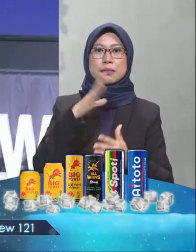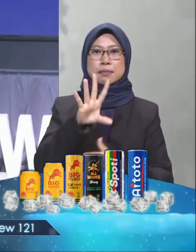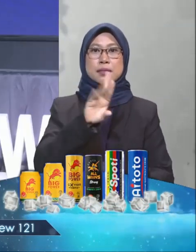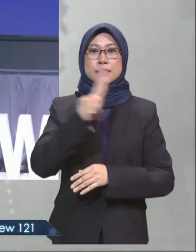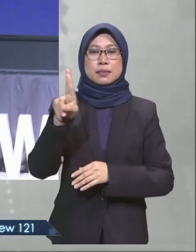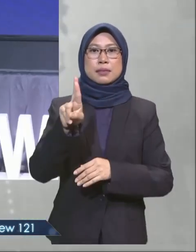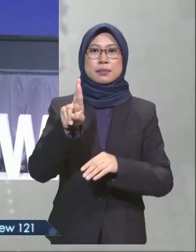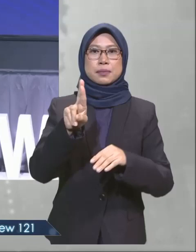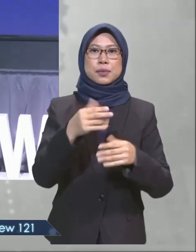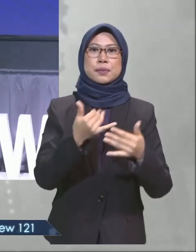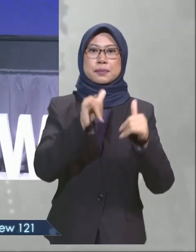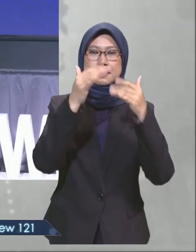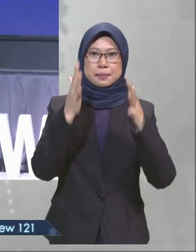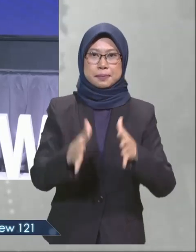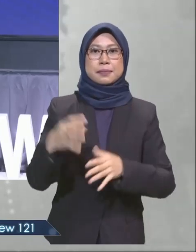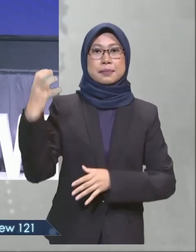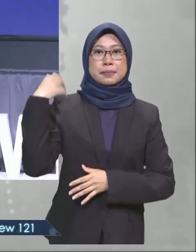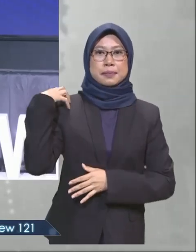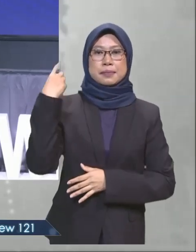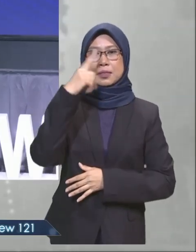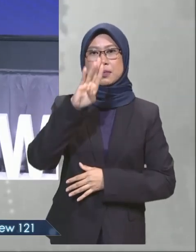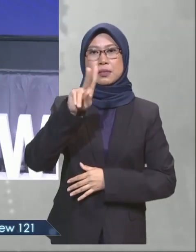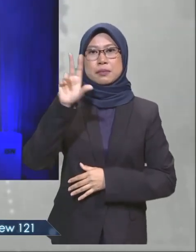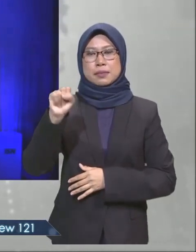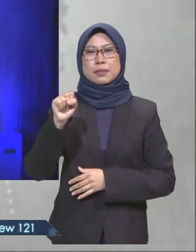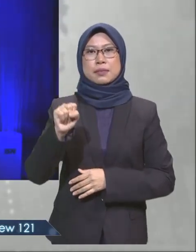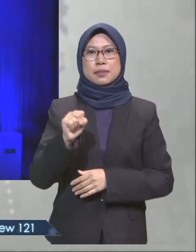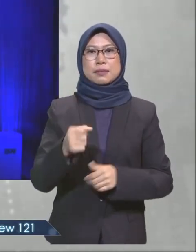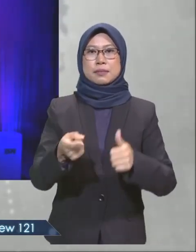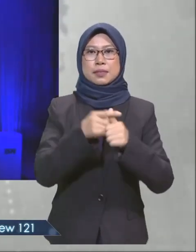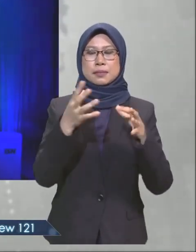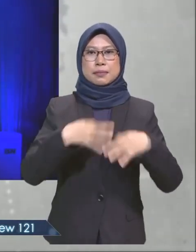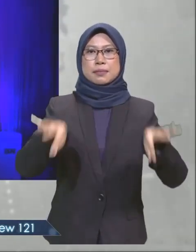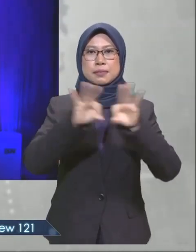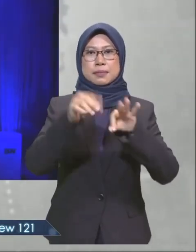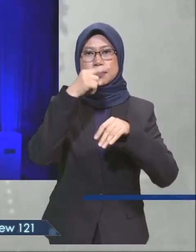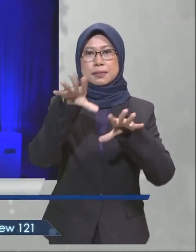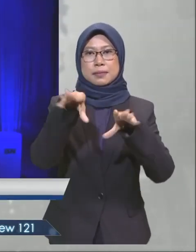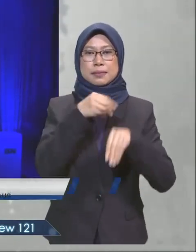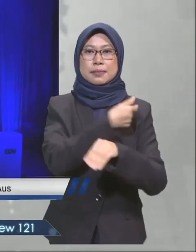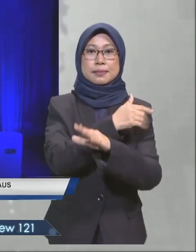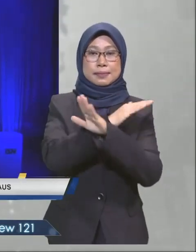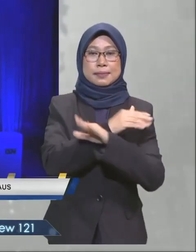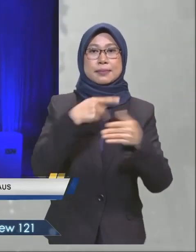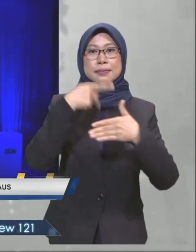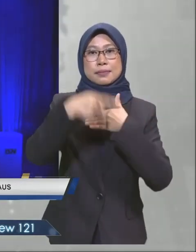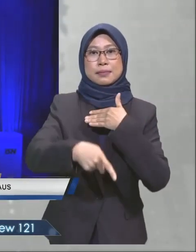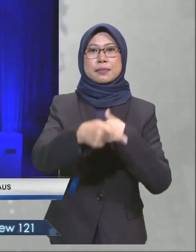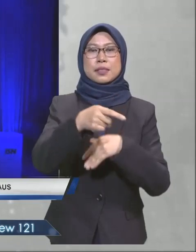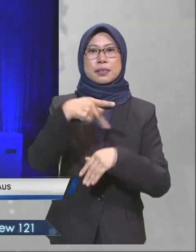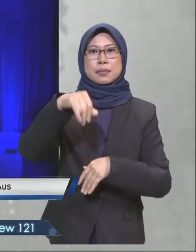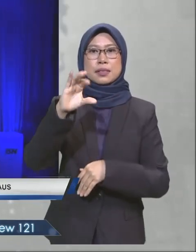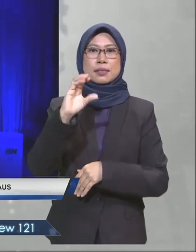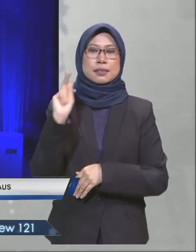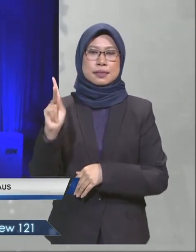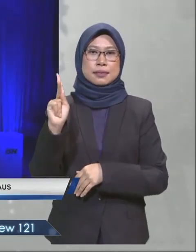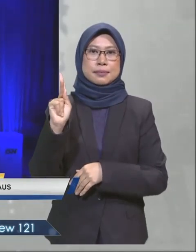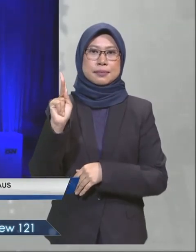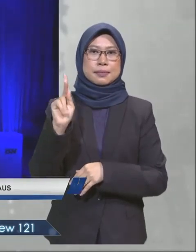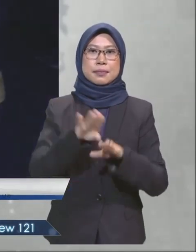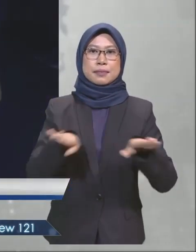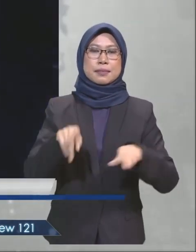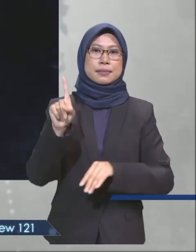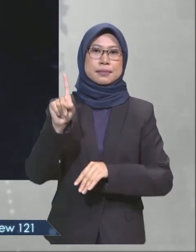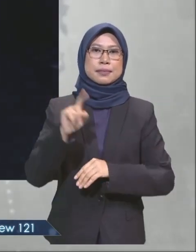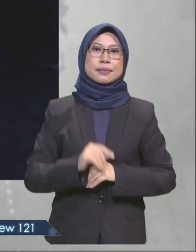,000 atlet dan pegawai dalam senarai KBS untuk diberikan keutamaan sebagai penerima vaksin dalam program imunisasi COVID-19 kebangsaan